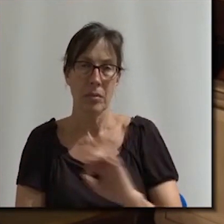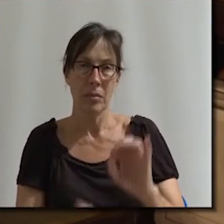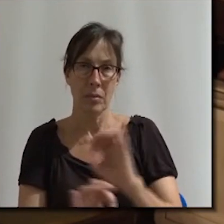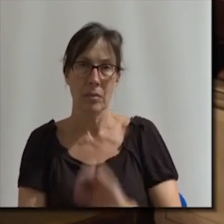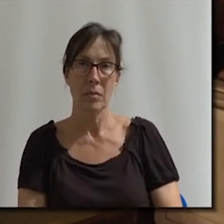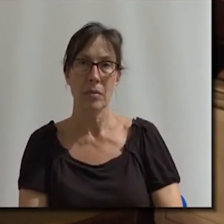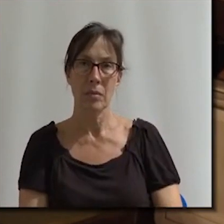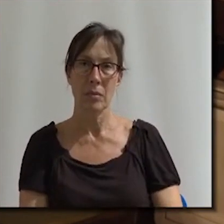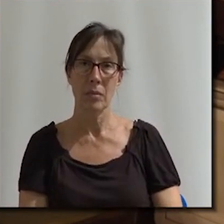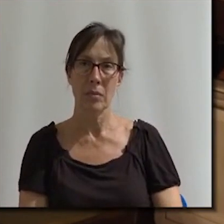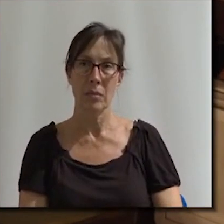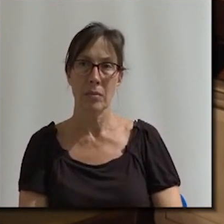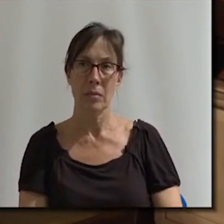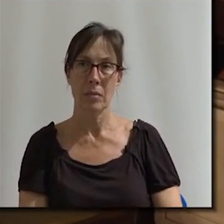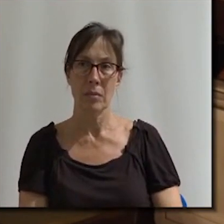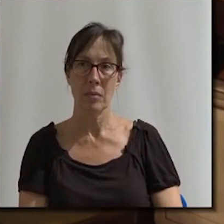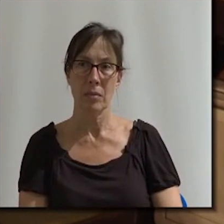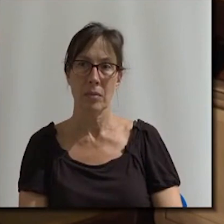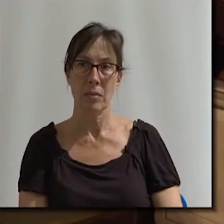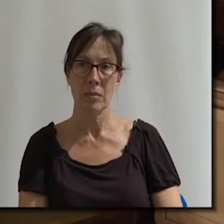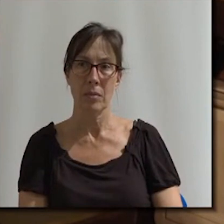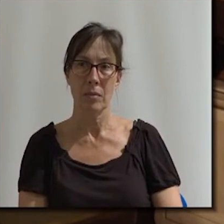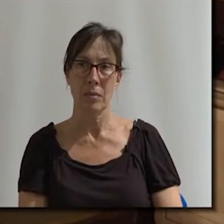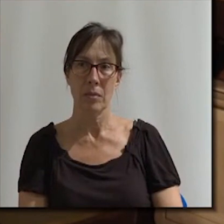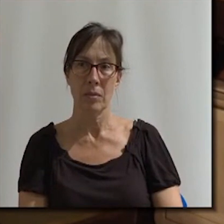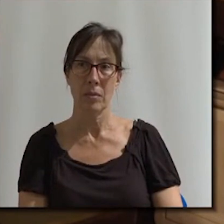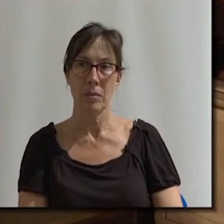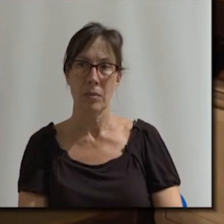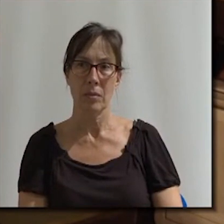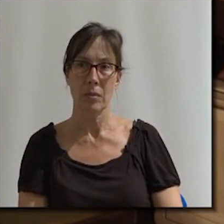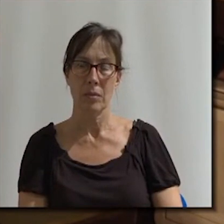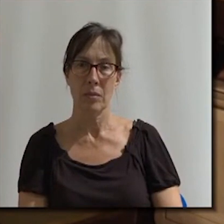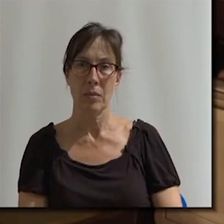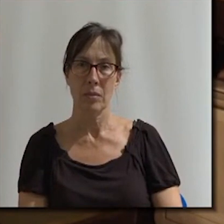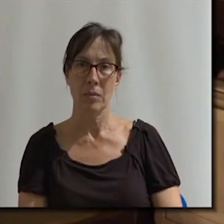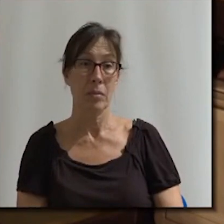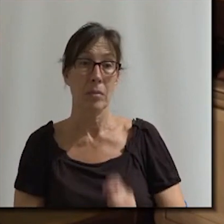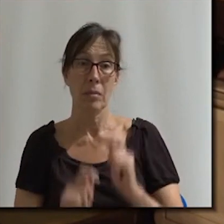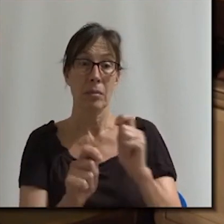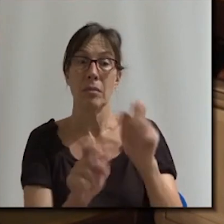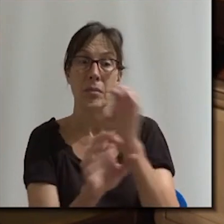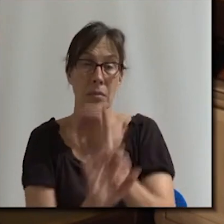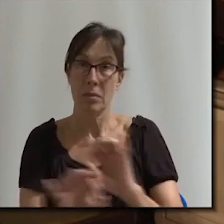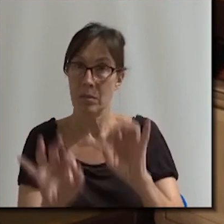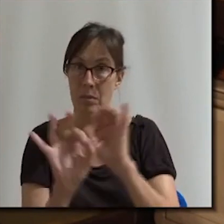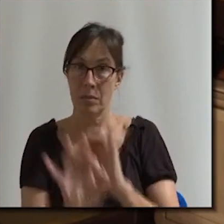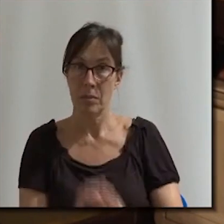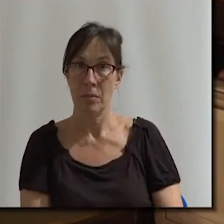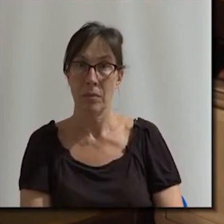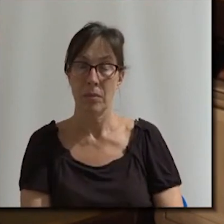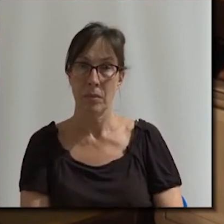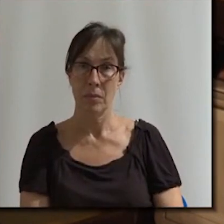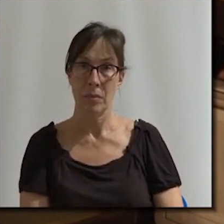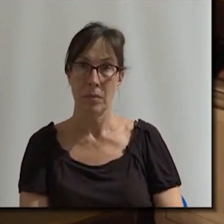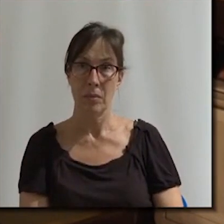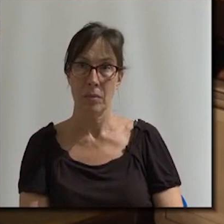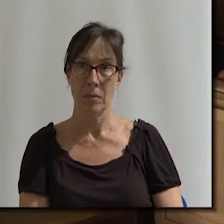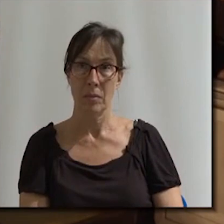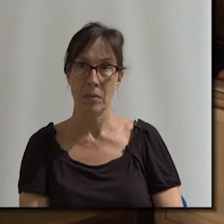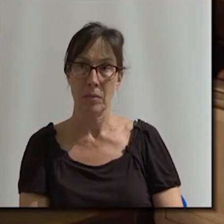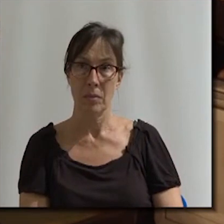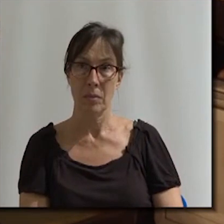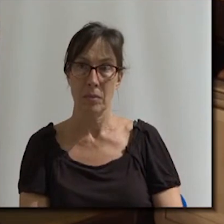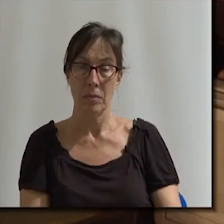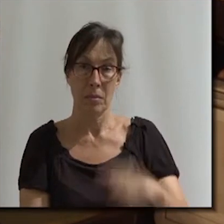d'Esquerra, la CUP, el PSC i Vic en Comú Podem, abandonant el plenari. Tot plegat tenia origen quan l'alcalde, Albert